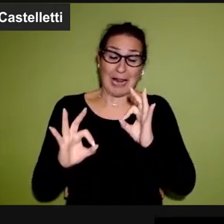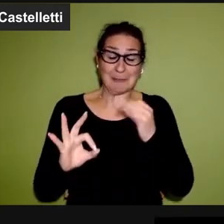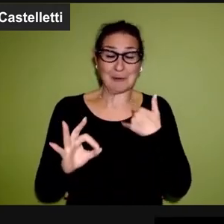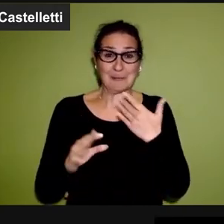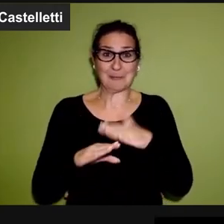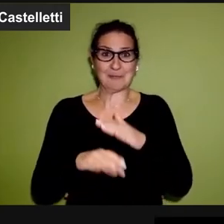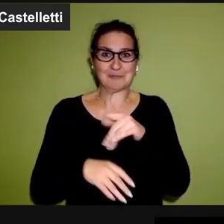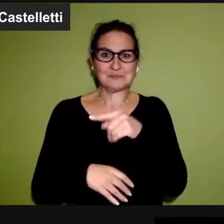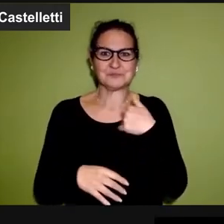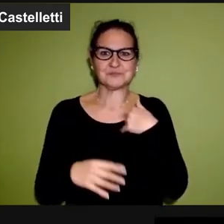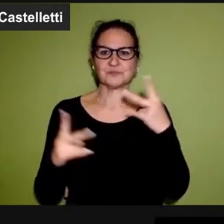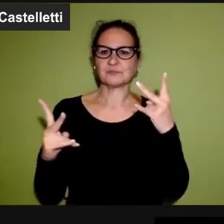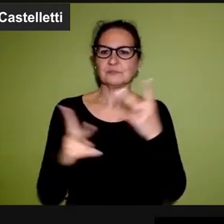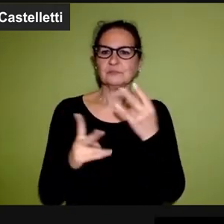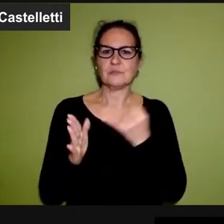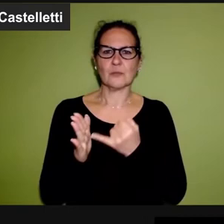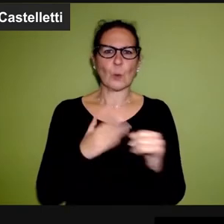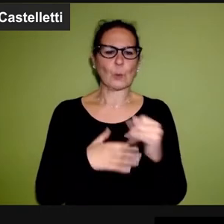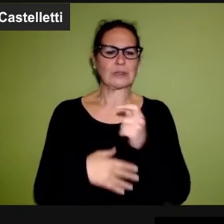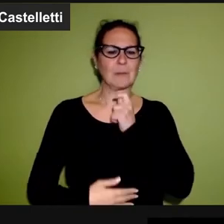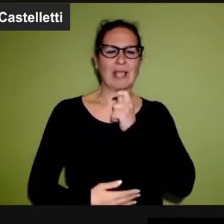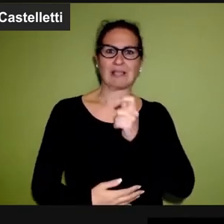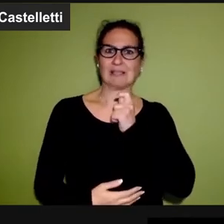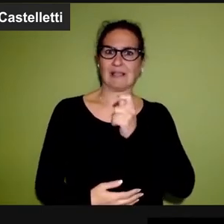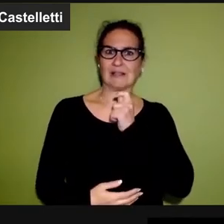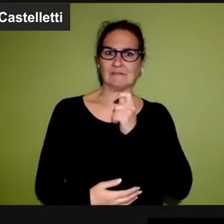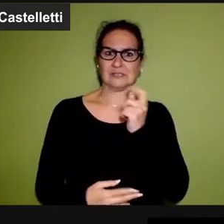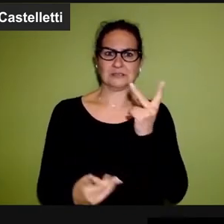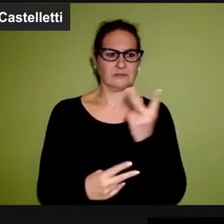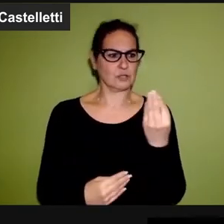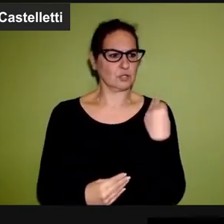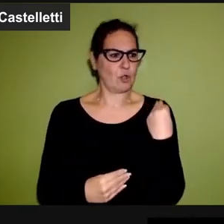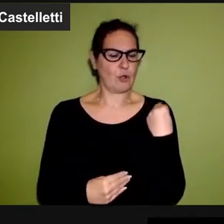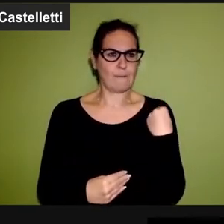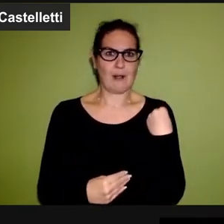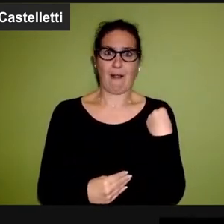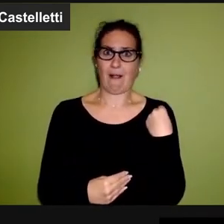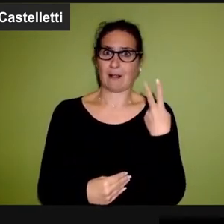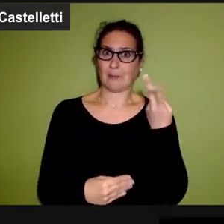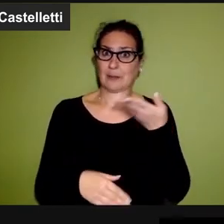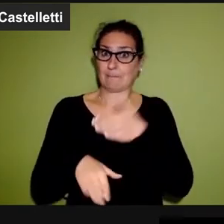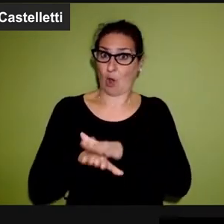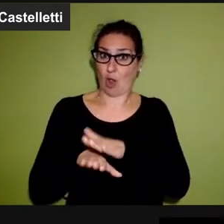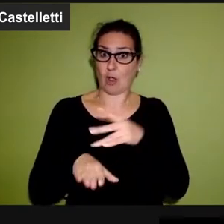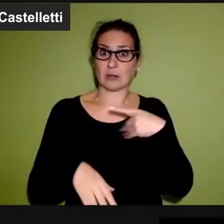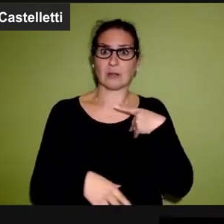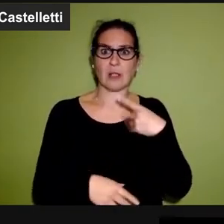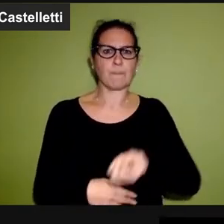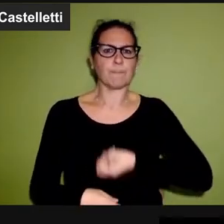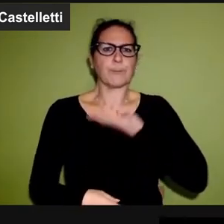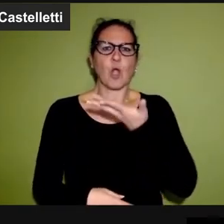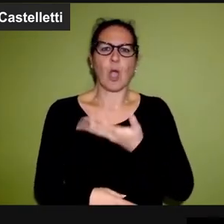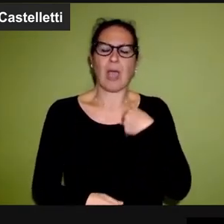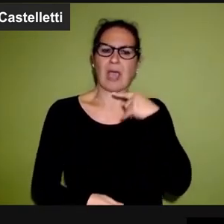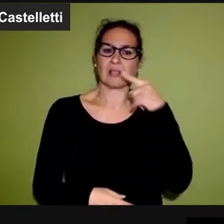augurerei io. Risponde infatti così in una delle sue ultime interviste ad una domanda sulla morte.